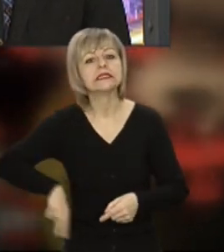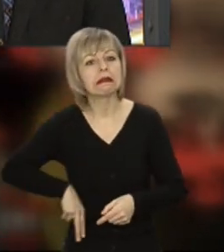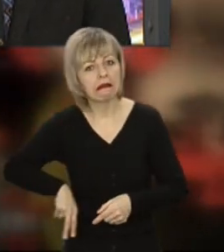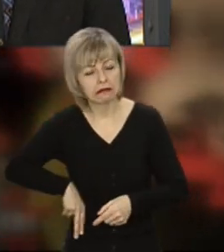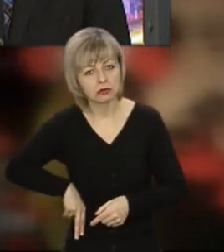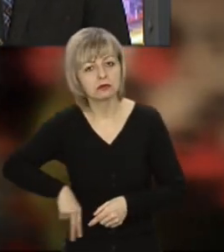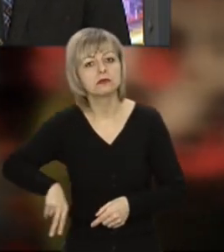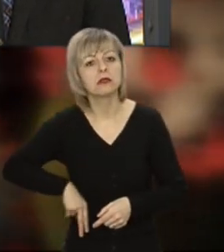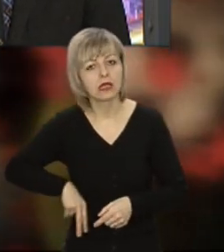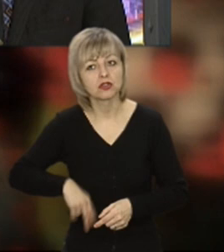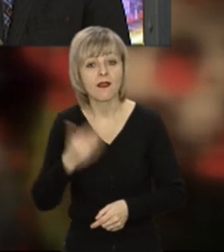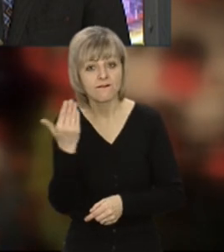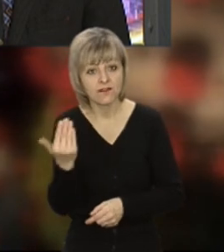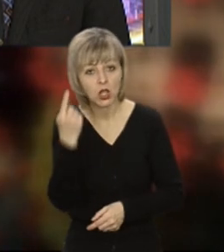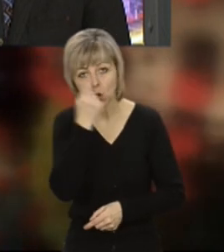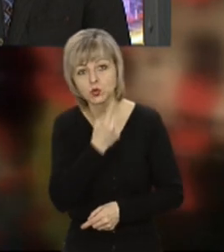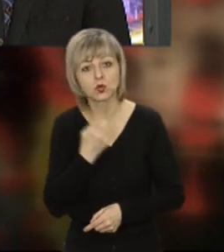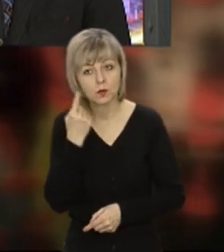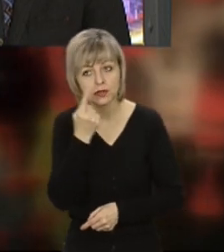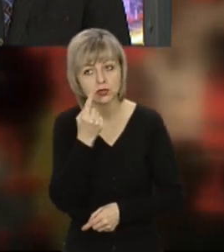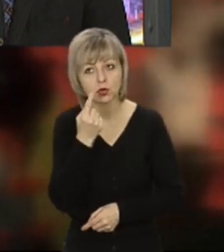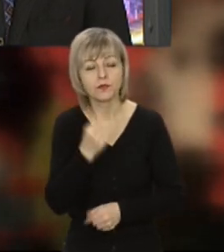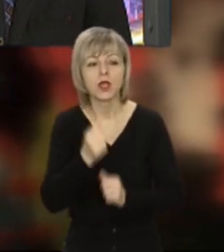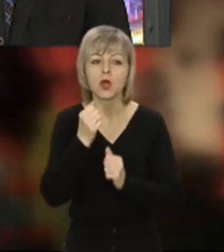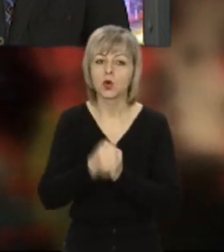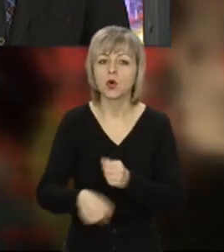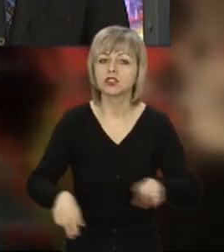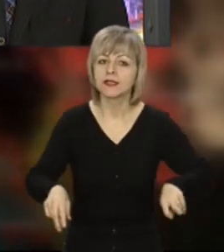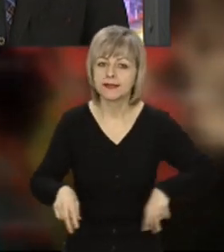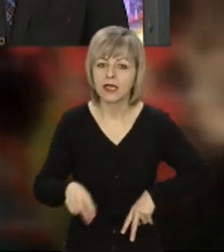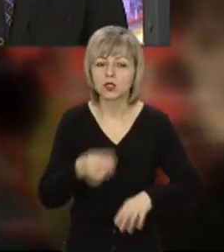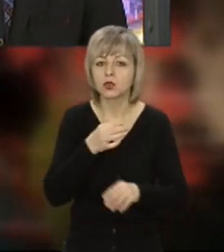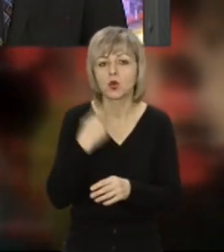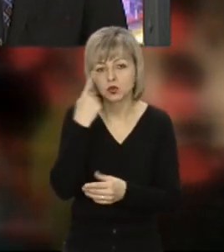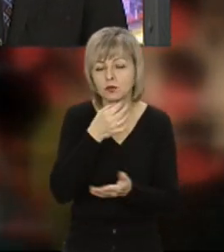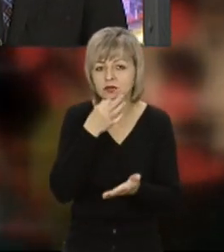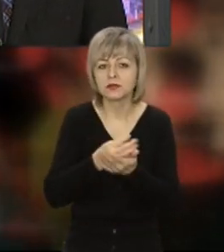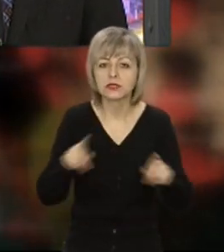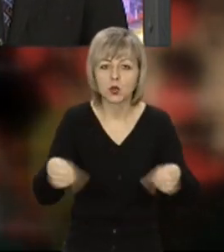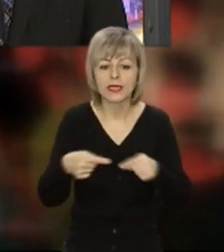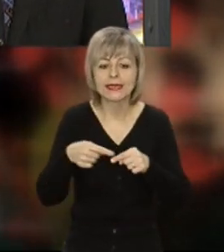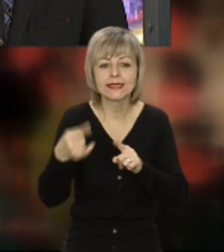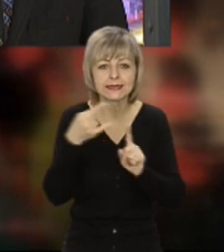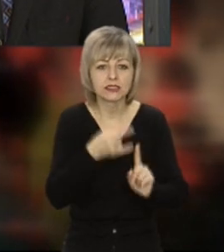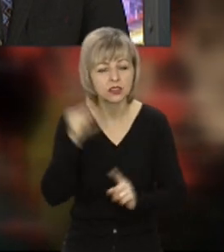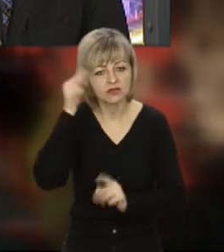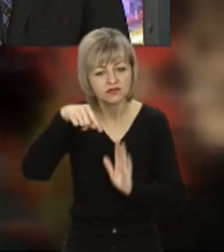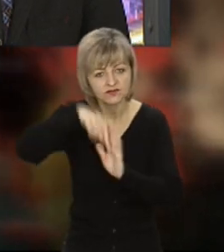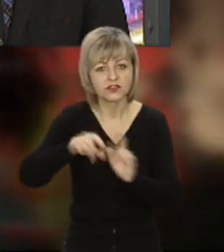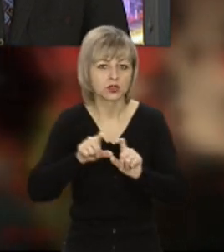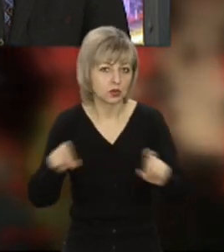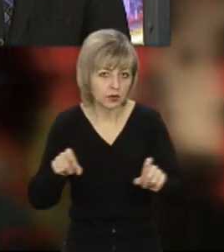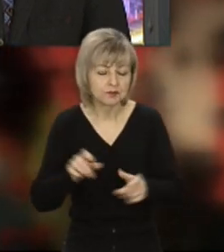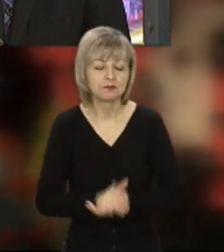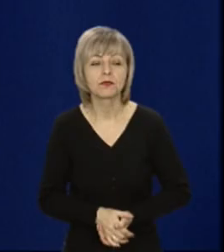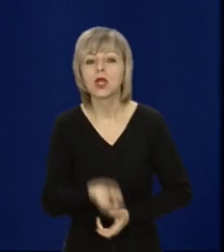На директора школи. Тобто ви особисто? Кожен директор особисто відповідає за організацію дистанційного навчання в закладі освіти.